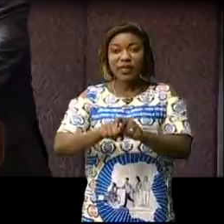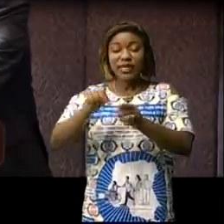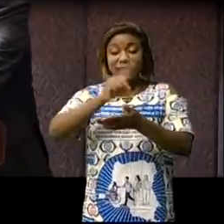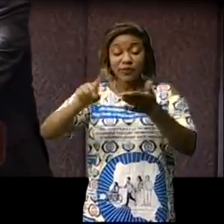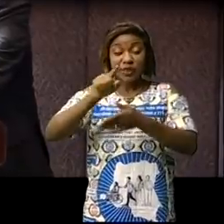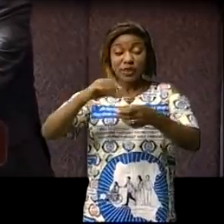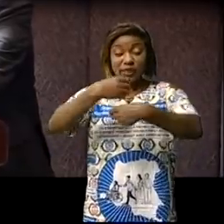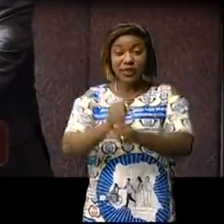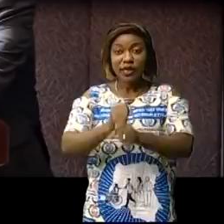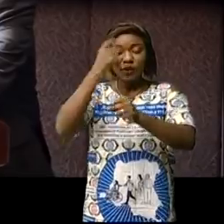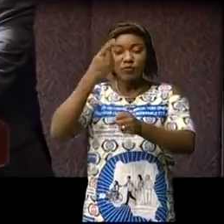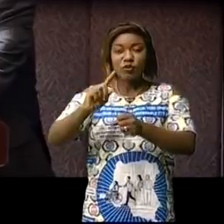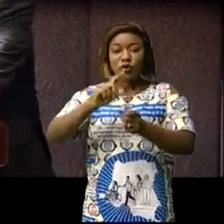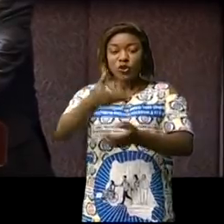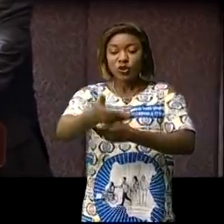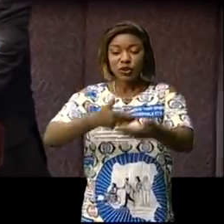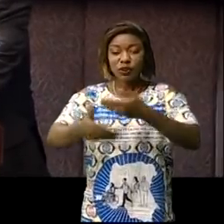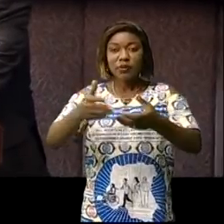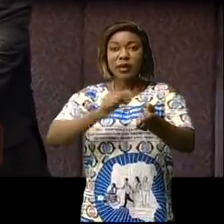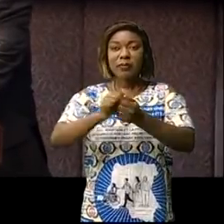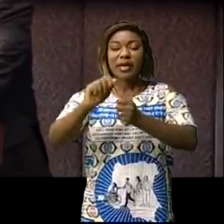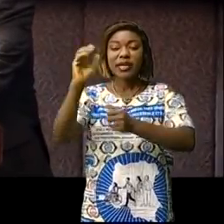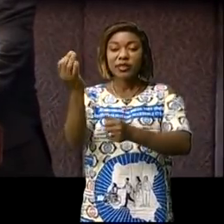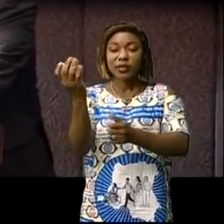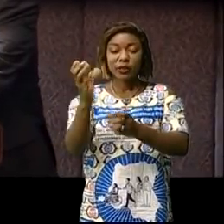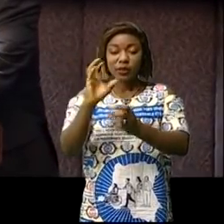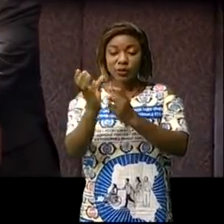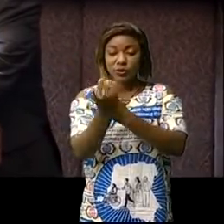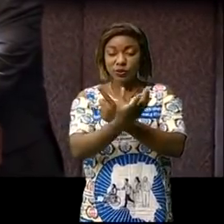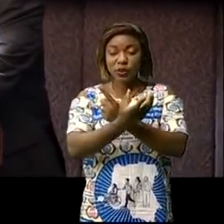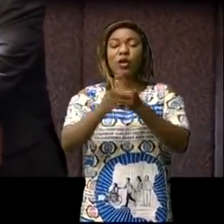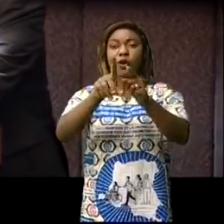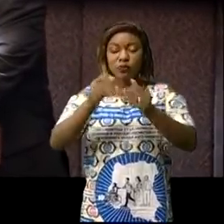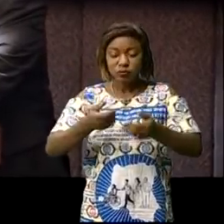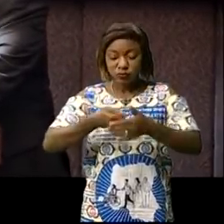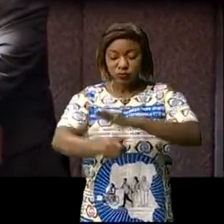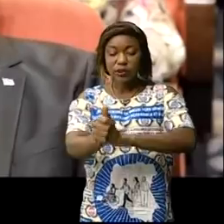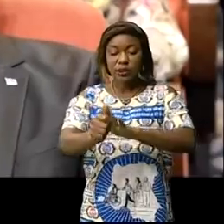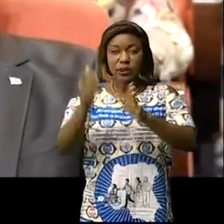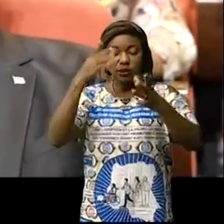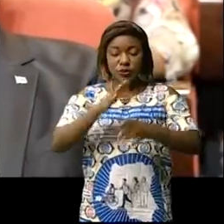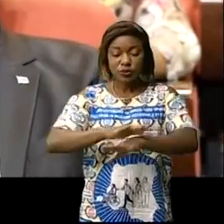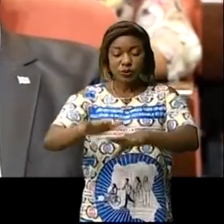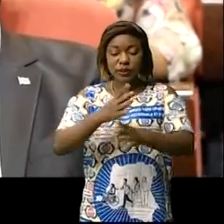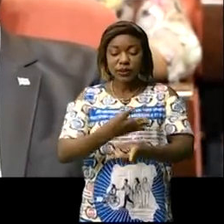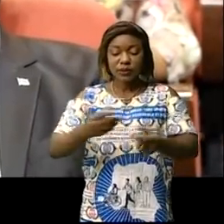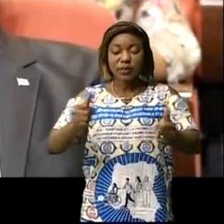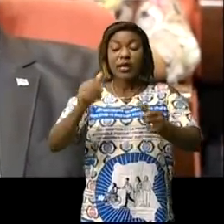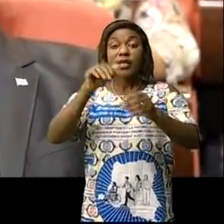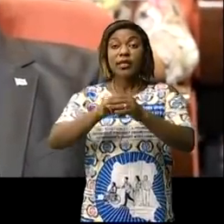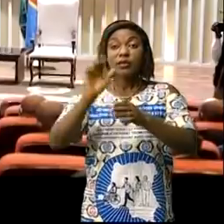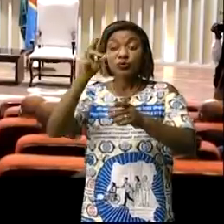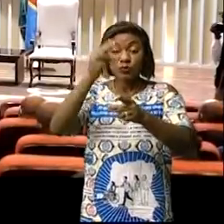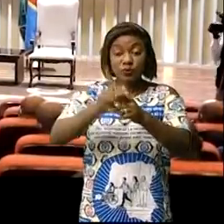est « Créer une dynamique de changement par la culture de l'excellence et la gestion axée sur les résultats ». Dans son mode d